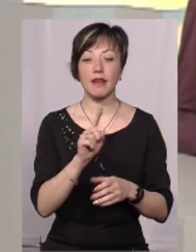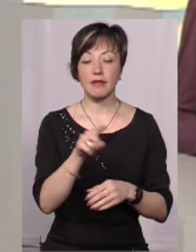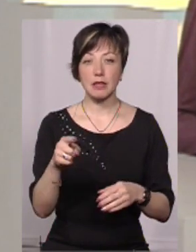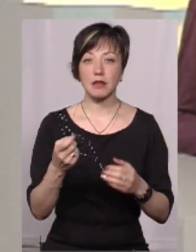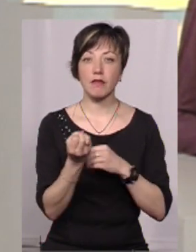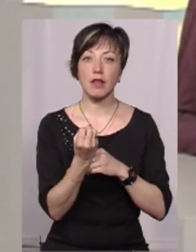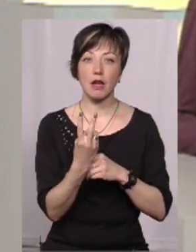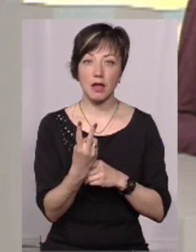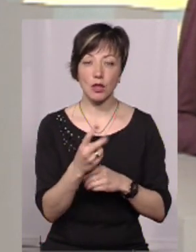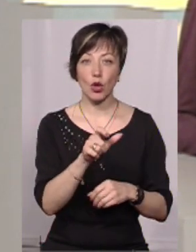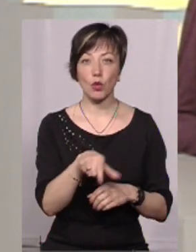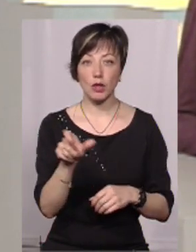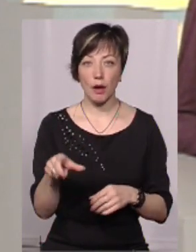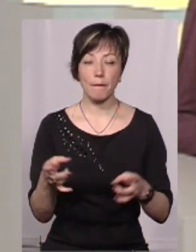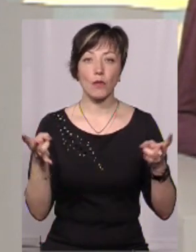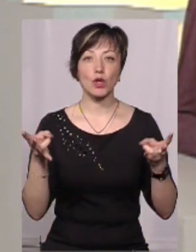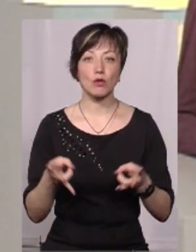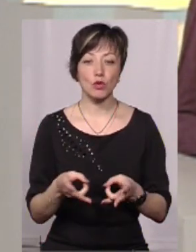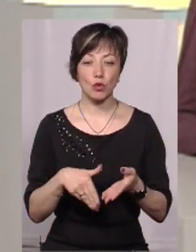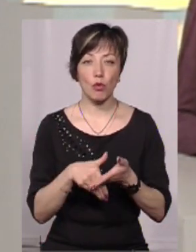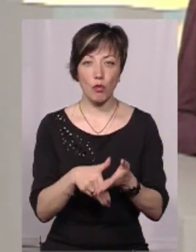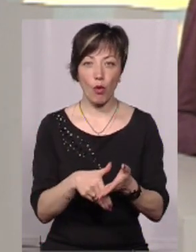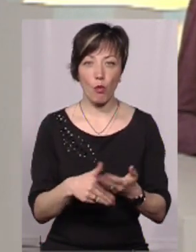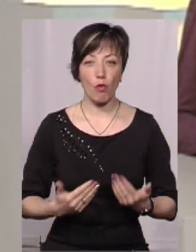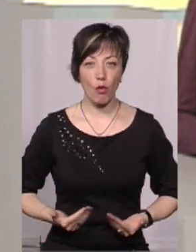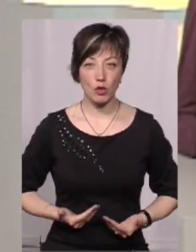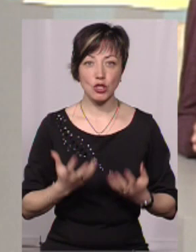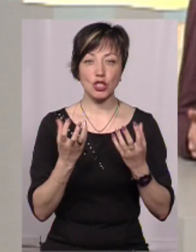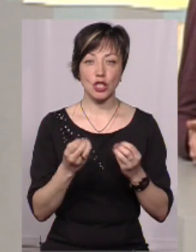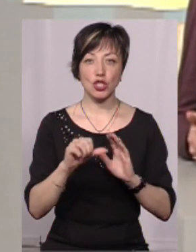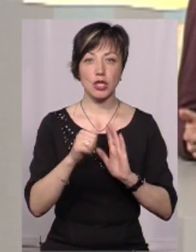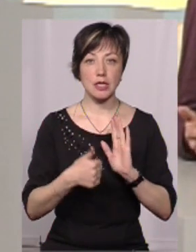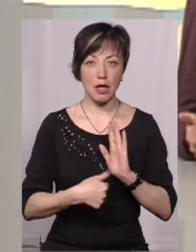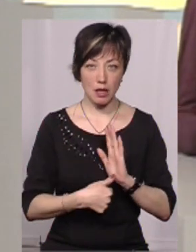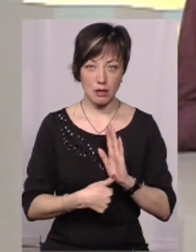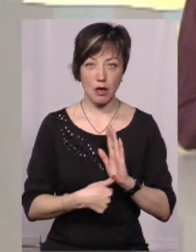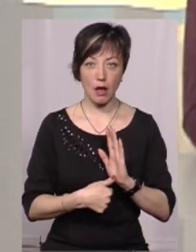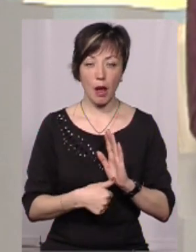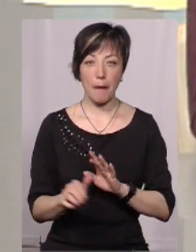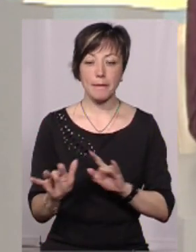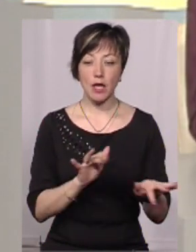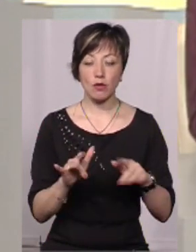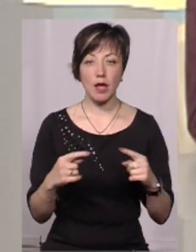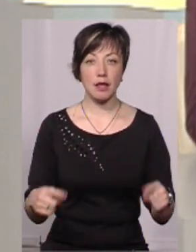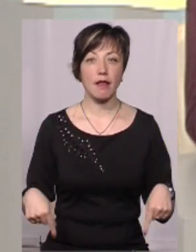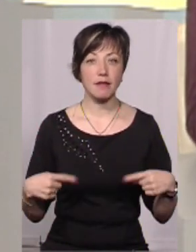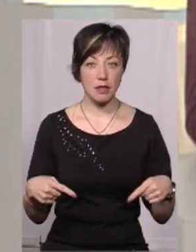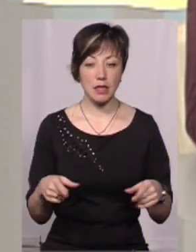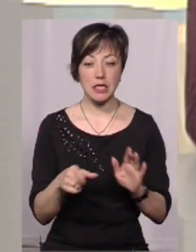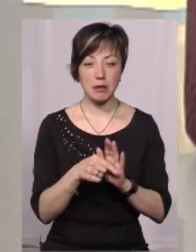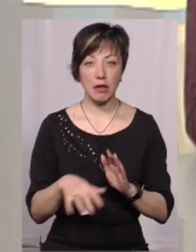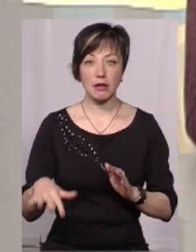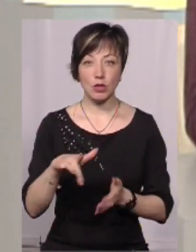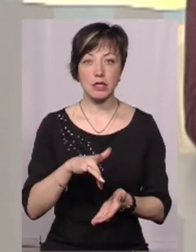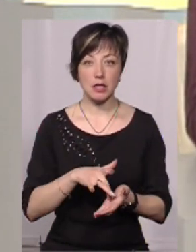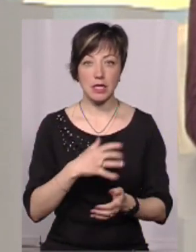тих селах проживає 12 людей, які потребують допомоги у побуті, і ще 16 пересуваються на візках. Із ними